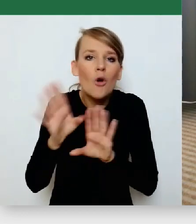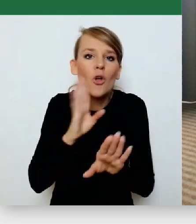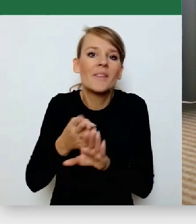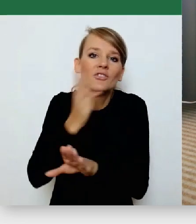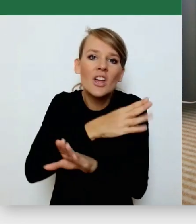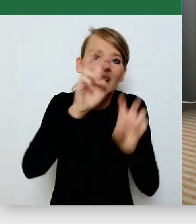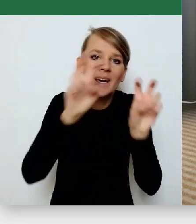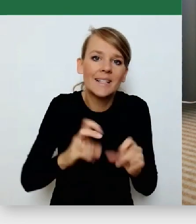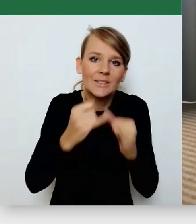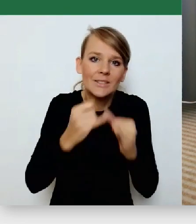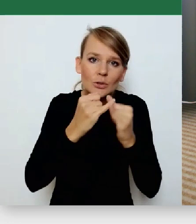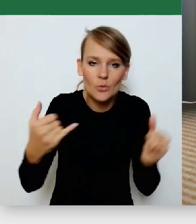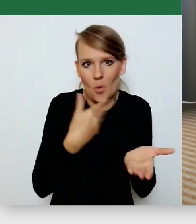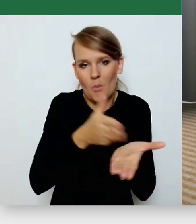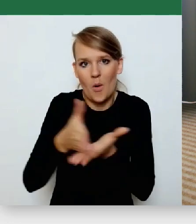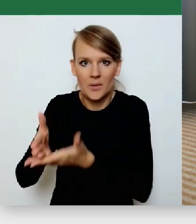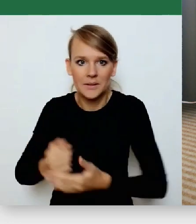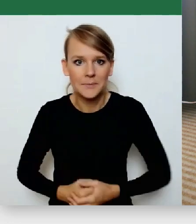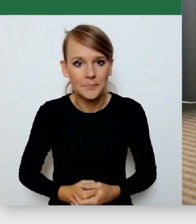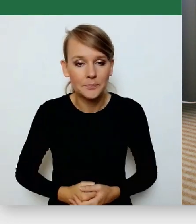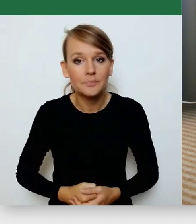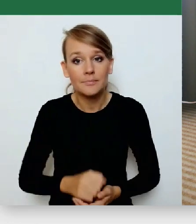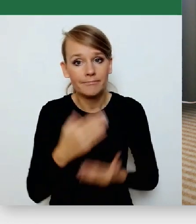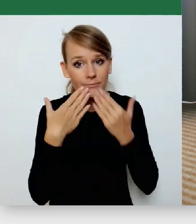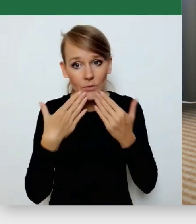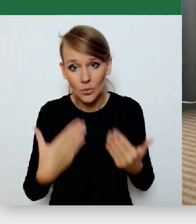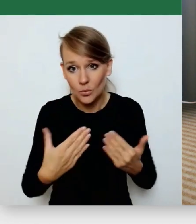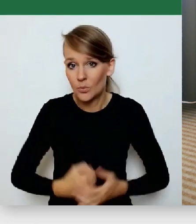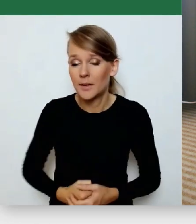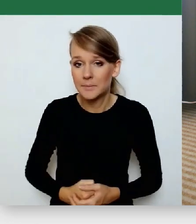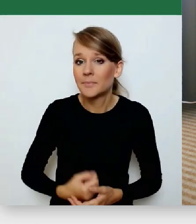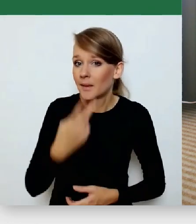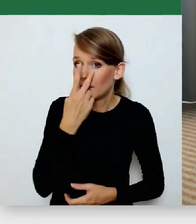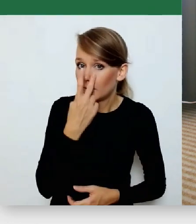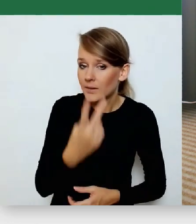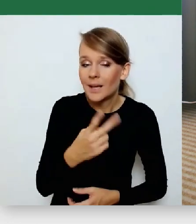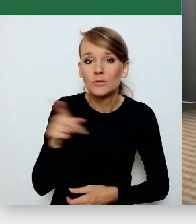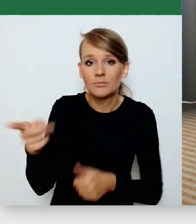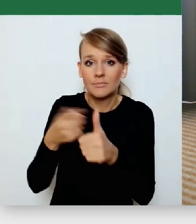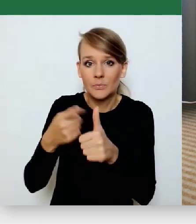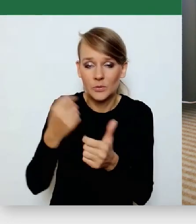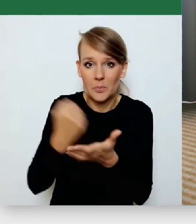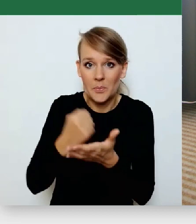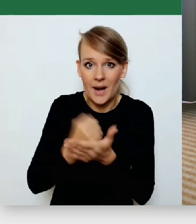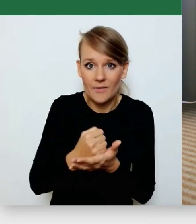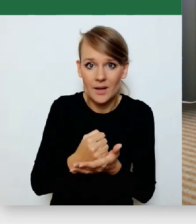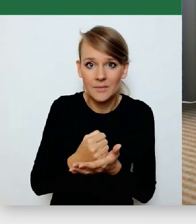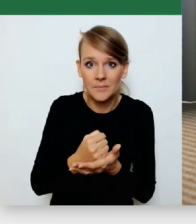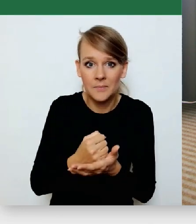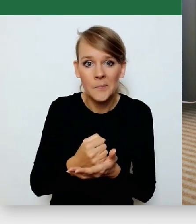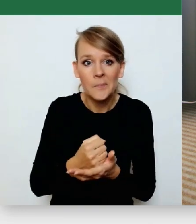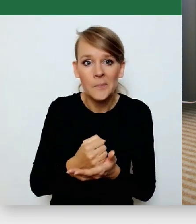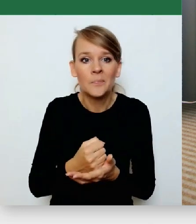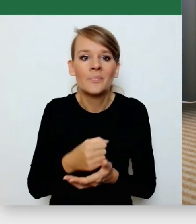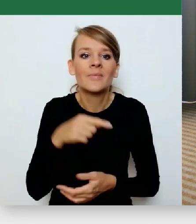bardzo. Tu już też pewien porządek zaczął się układać. Z jednej strony pojawiła się kwestia, że wbrew naszemu tytułowi ta